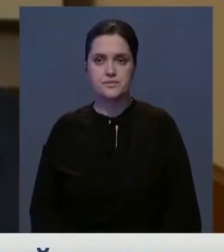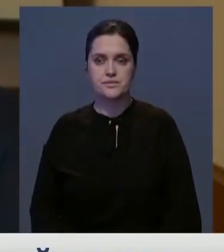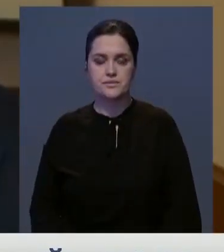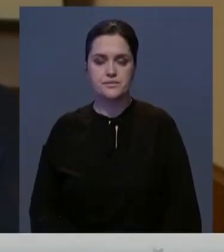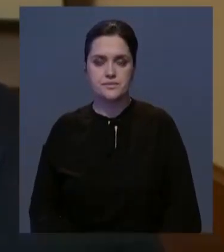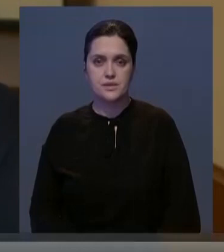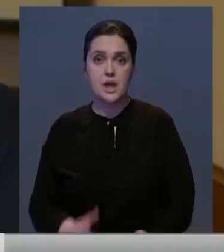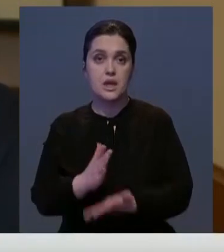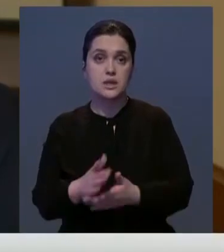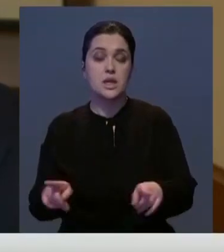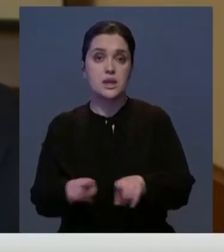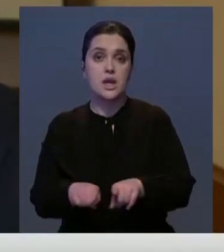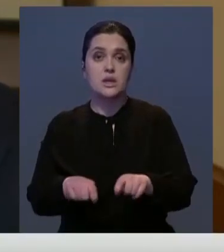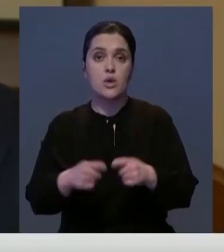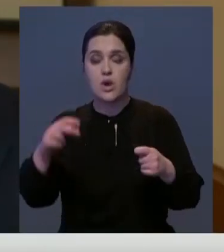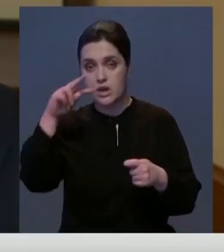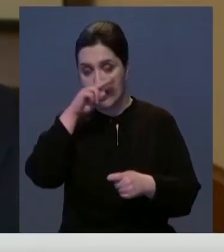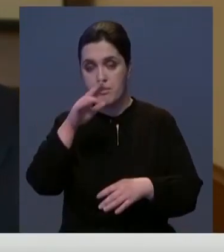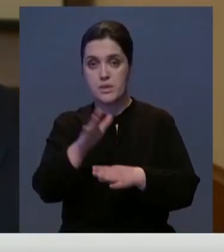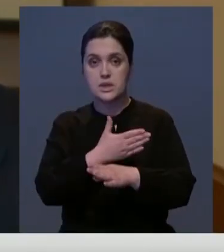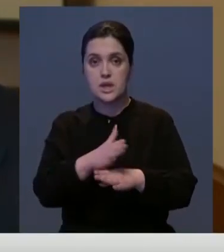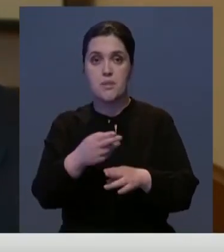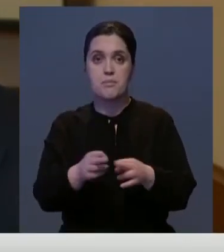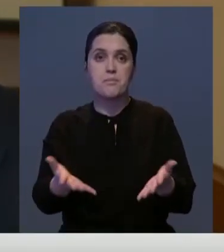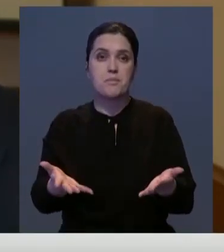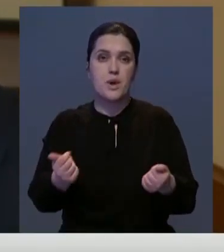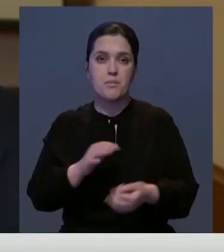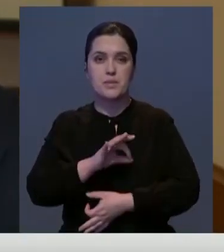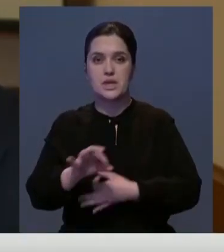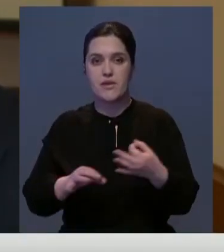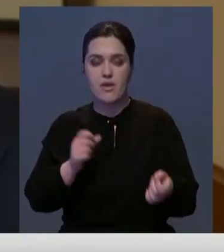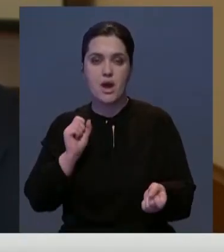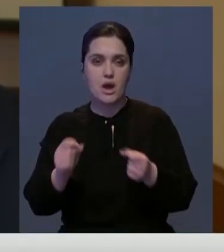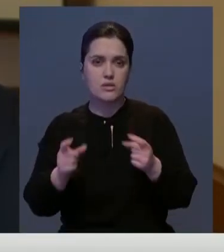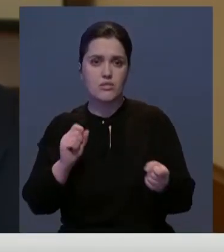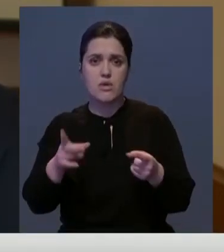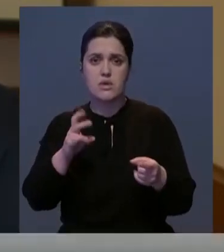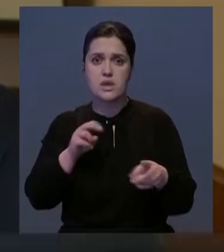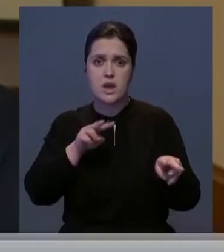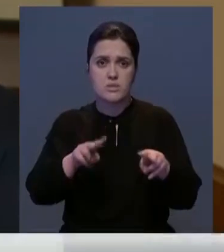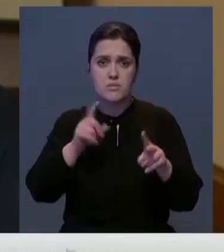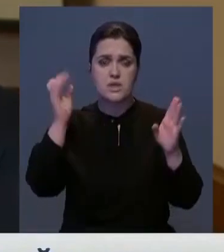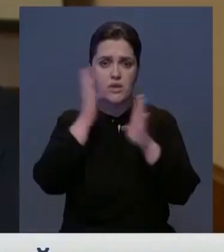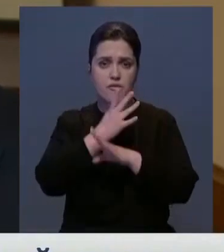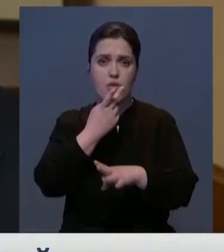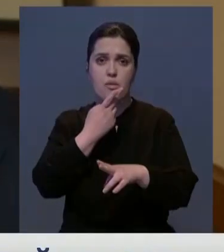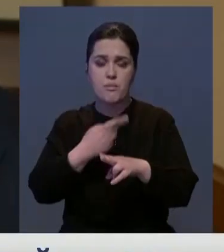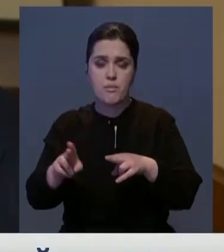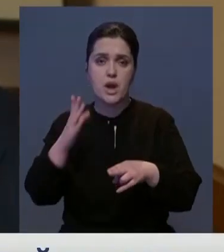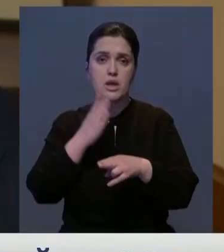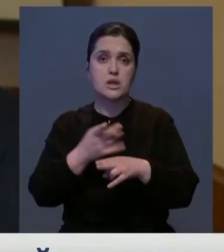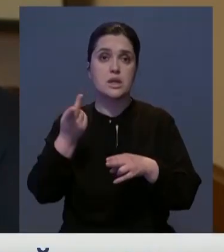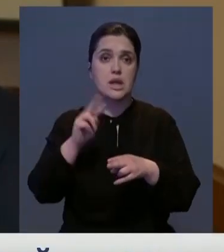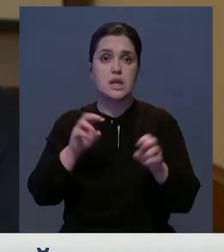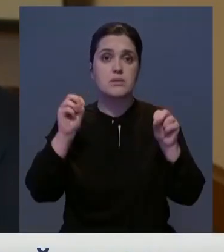Имеются такие нарушения, как неправильная сортировка при приеме бытовых отходов. Не осуществляется контроль за атмосферным воздухом. Отсутствует оборудование для